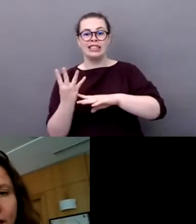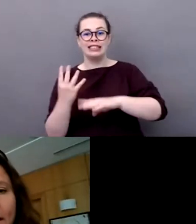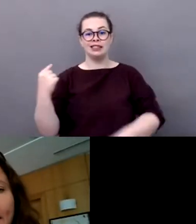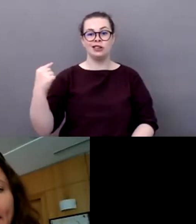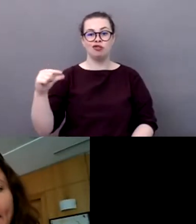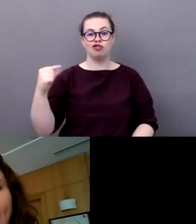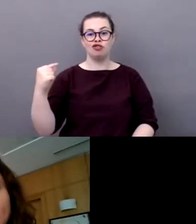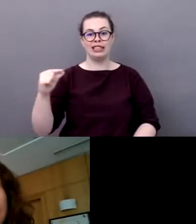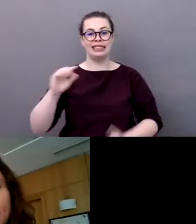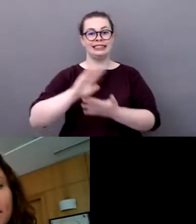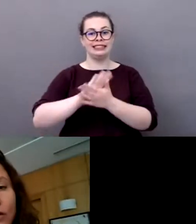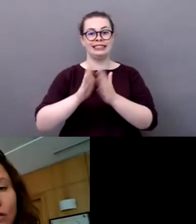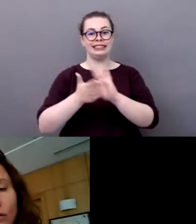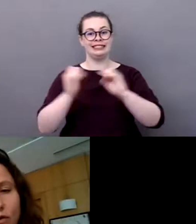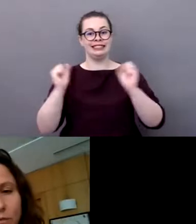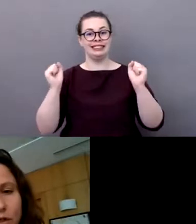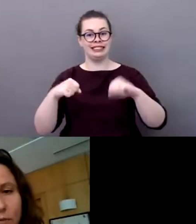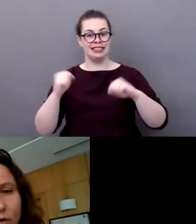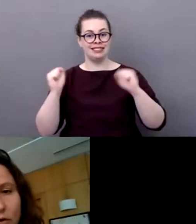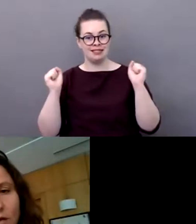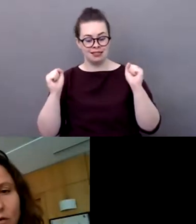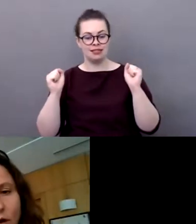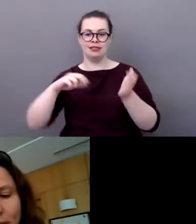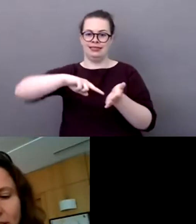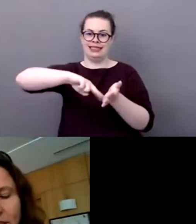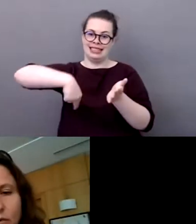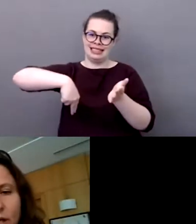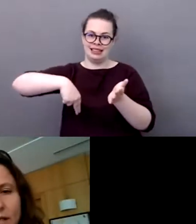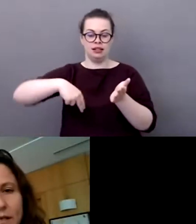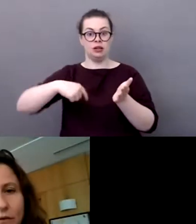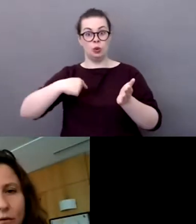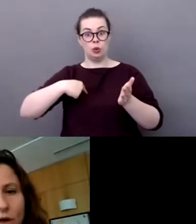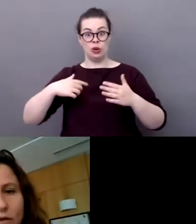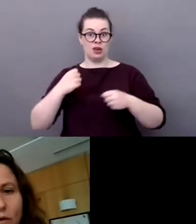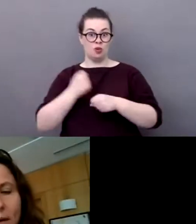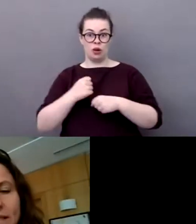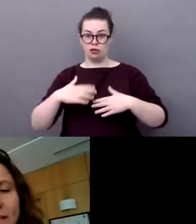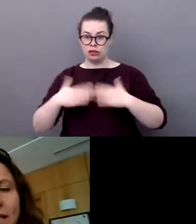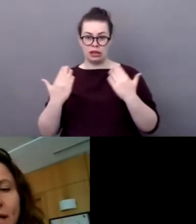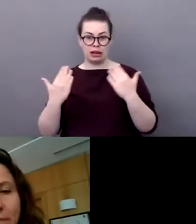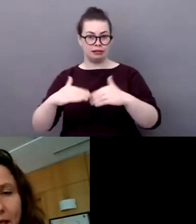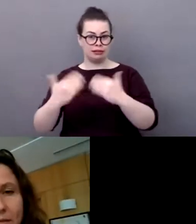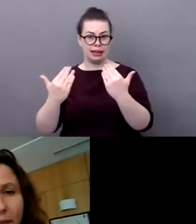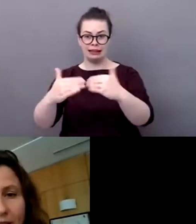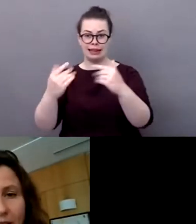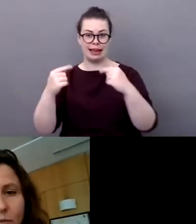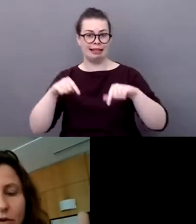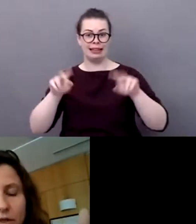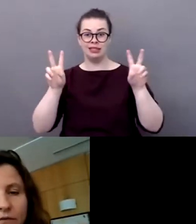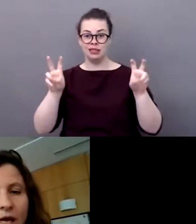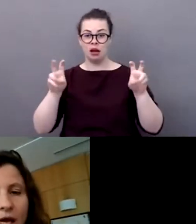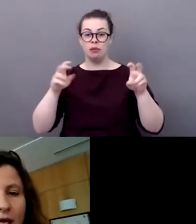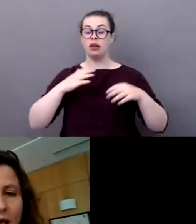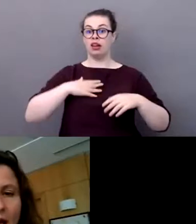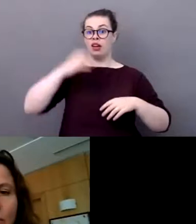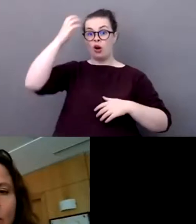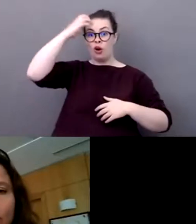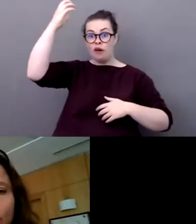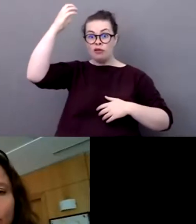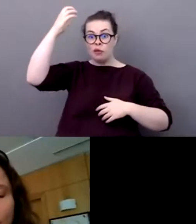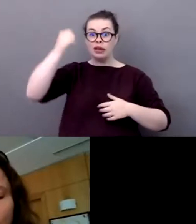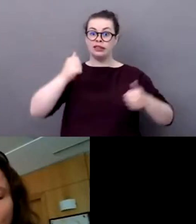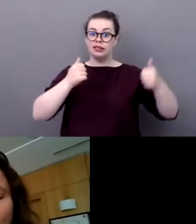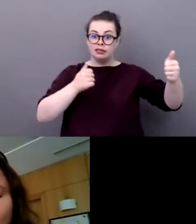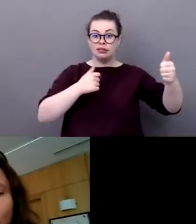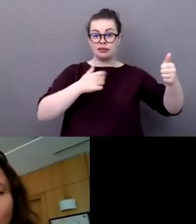quotidien. C'est un trio entre Jean-Michel Blanquer sur la partie éducative, moi sur la partie pratique sportive et elle